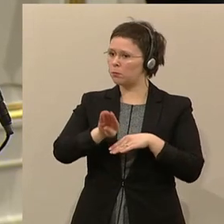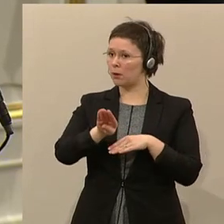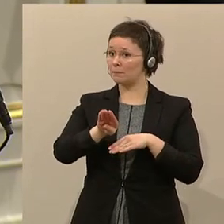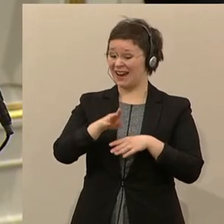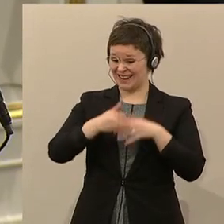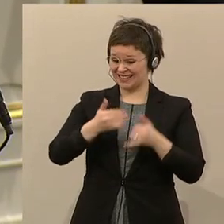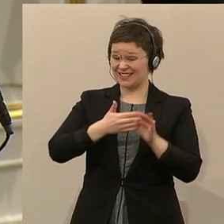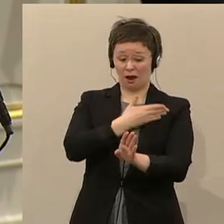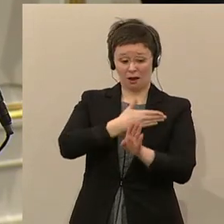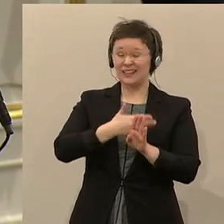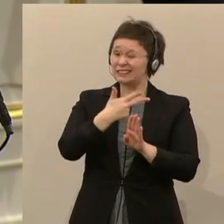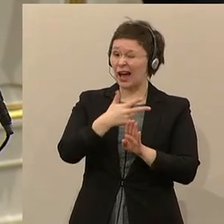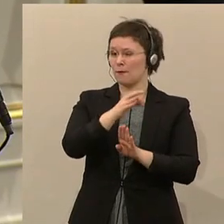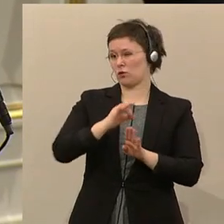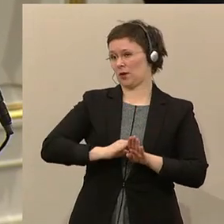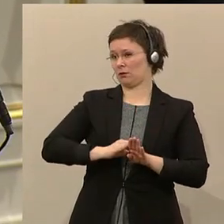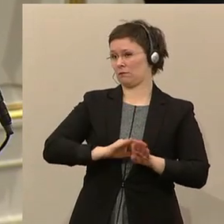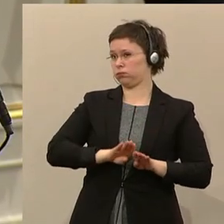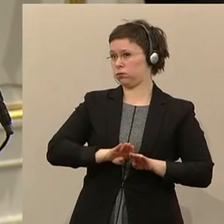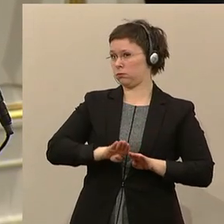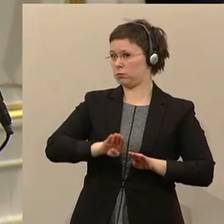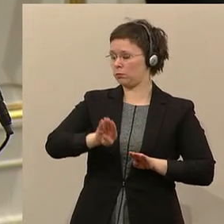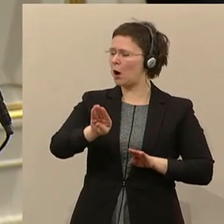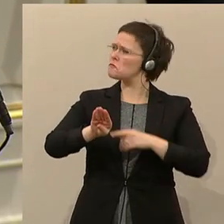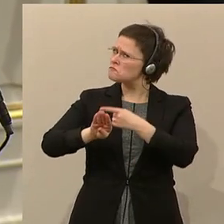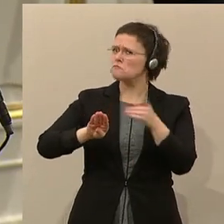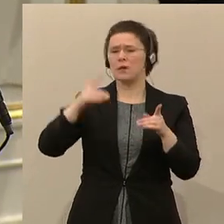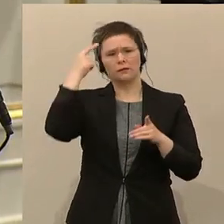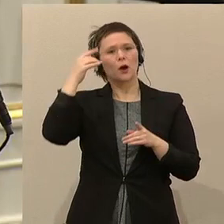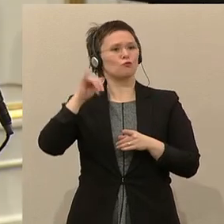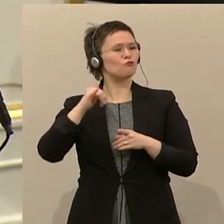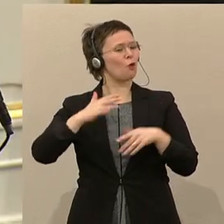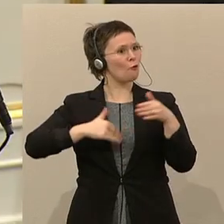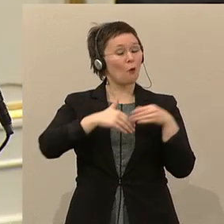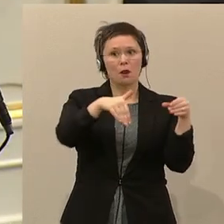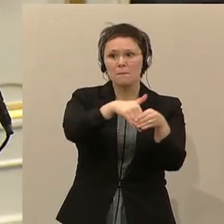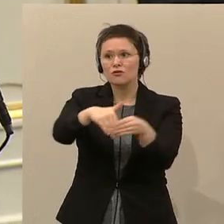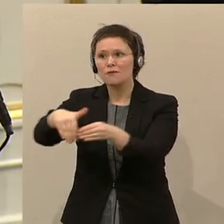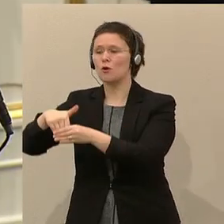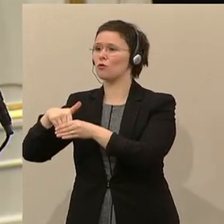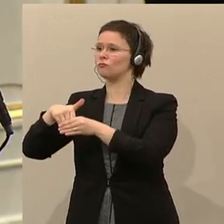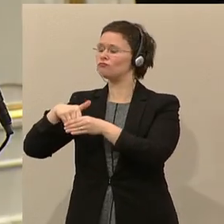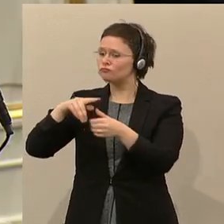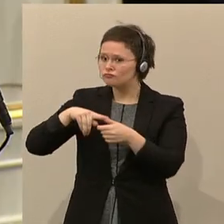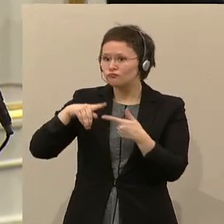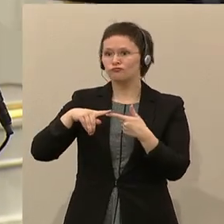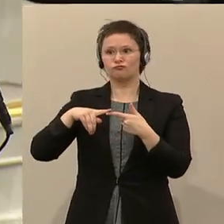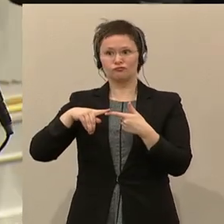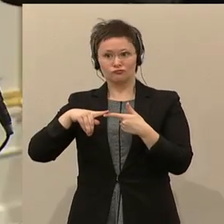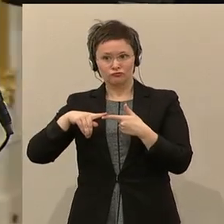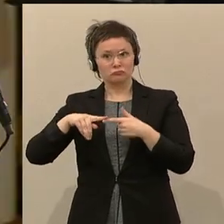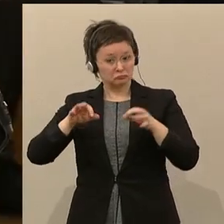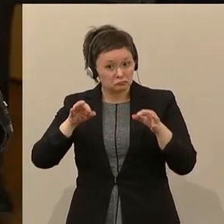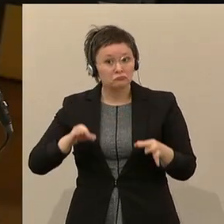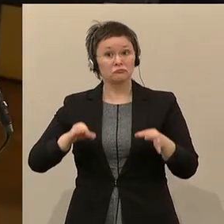Prozent. Man könnte erwarten, dass wir Vollbeschäftigung haben. Man könnte erwarten, dass die Wirtschaft gute Gehälter